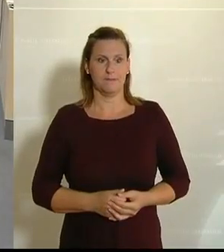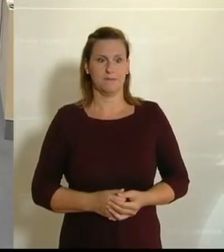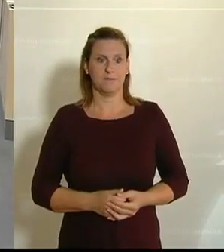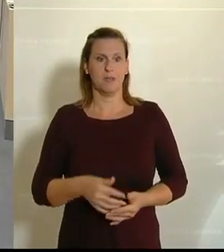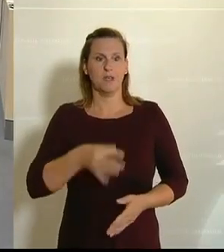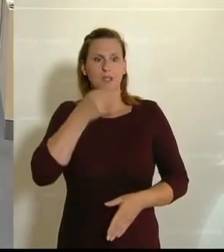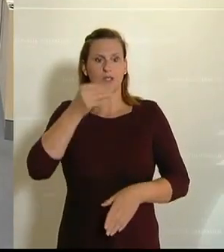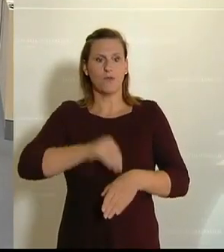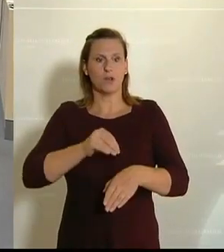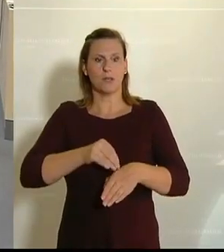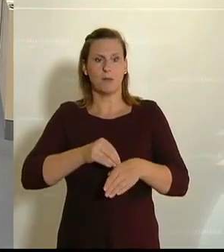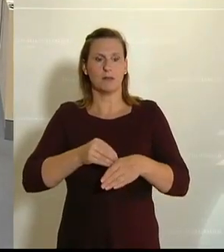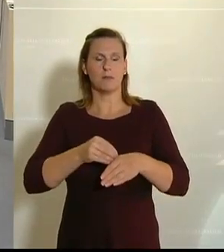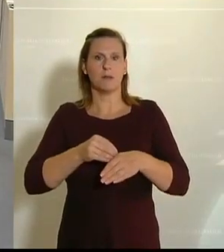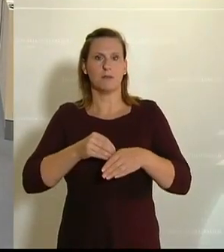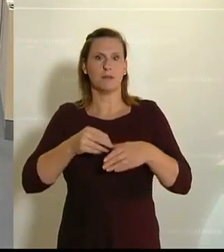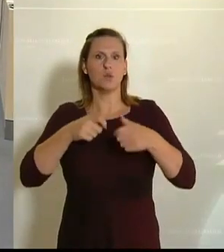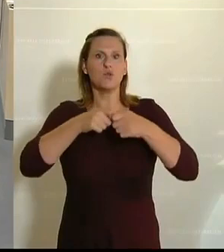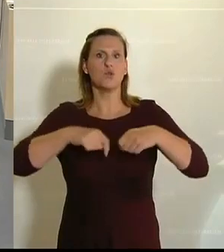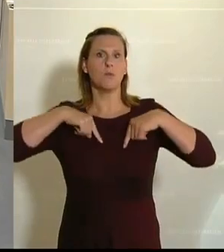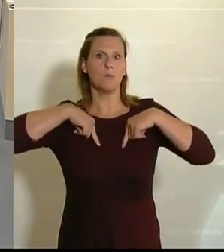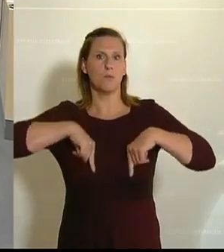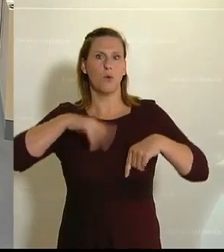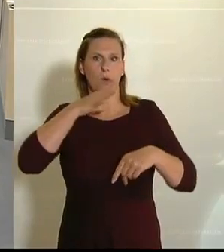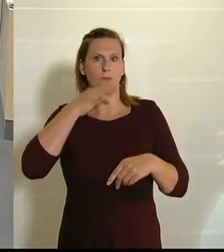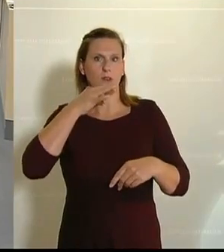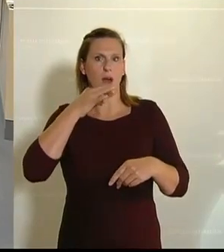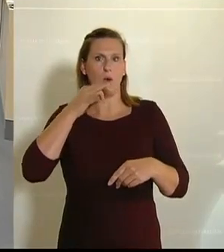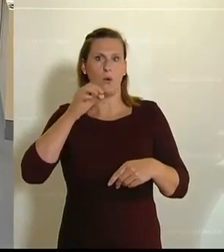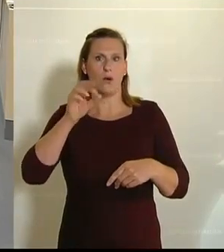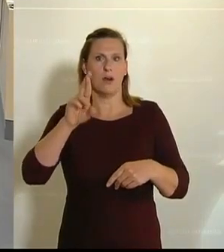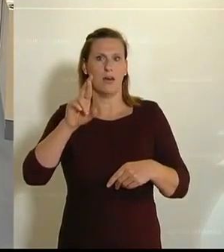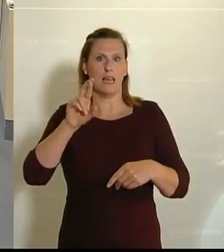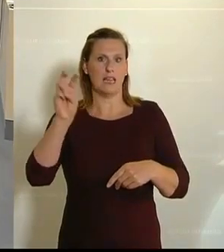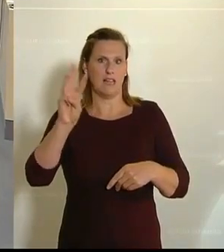Die Klubvorsitzende der SPÖ, Pamela Rendi-Wagner, ist die nächste.